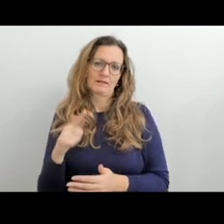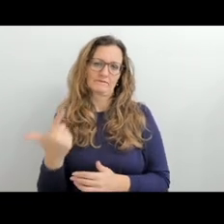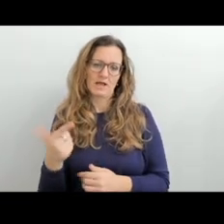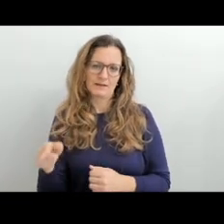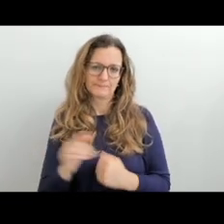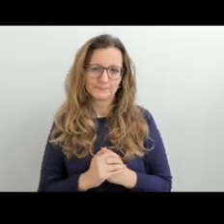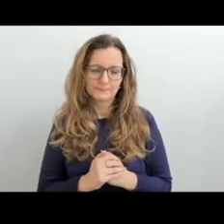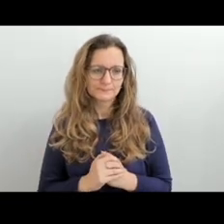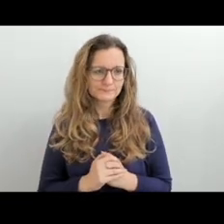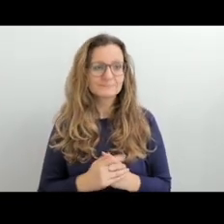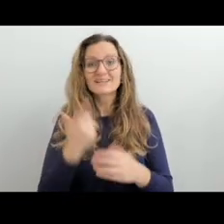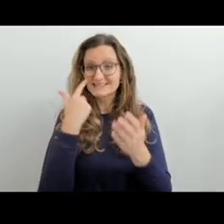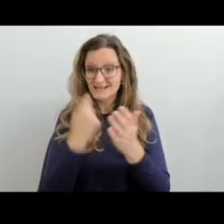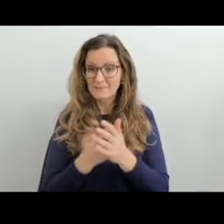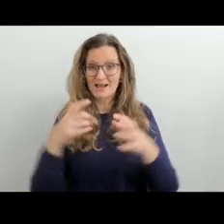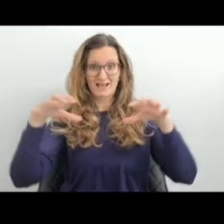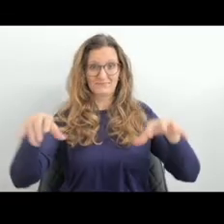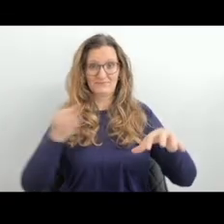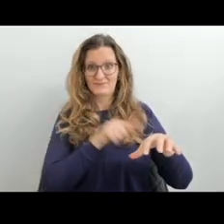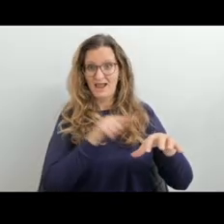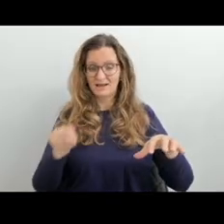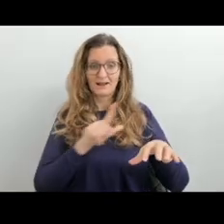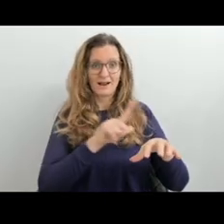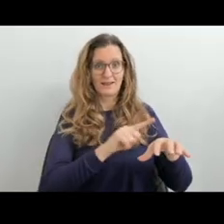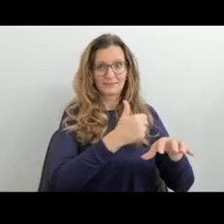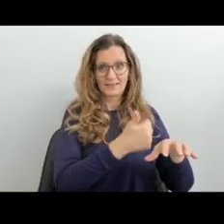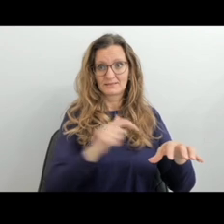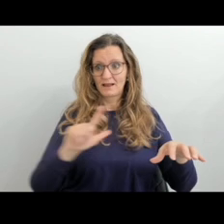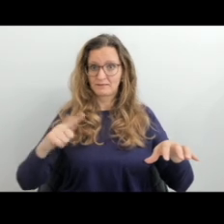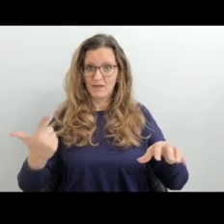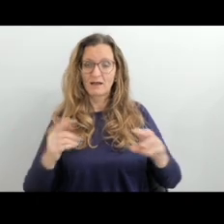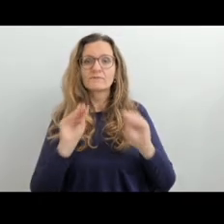nové se začíná učit český znakový jazyk jako cizí jazyk.